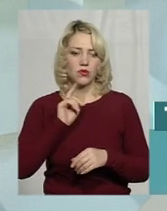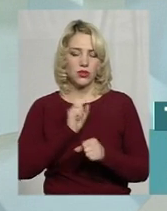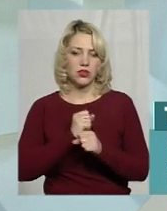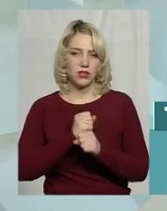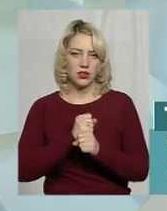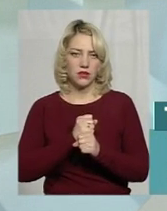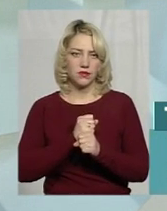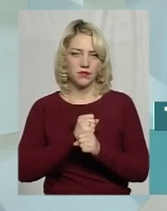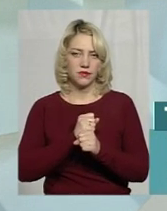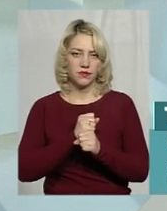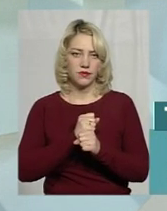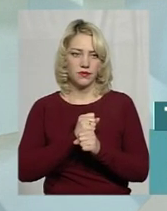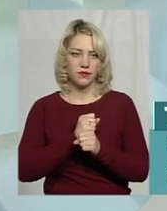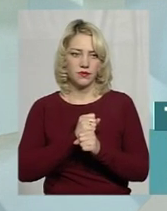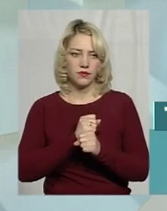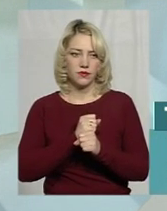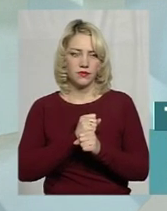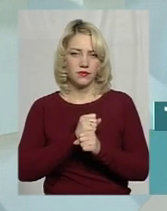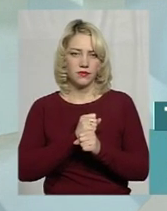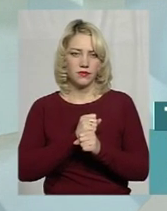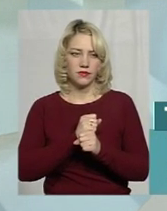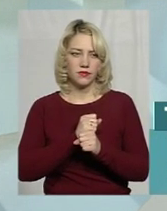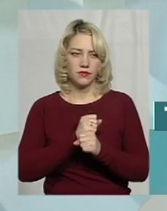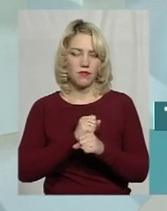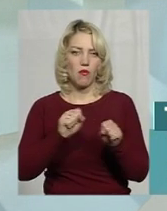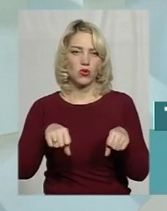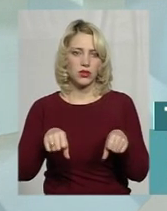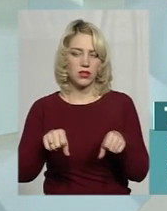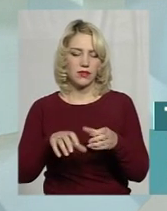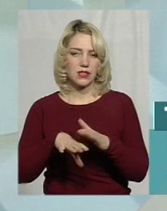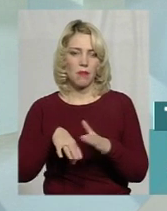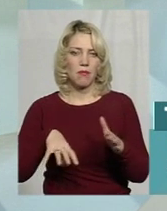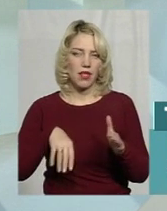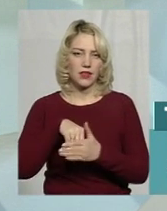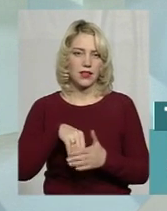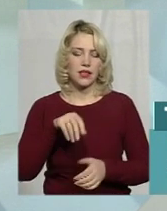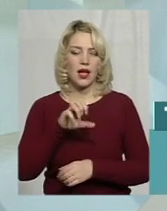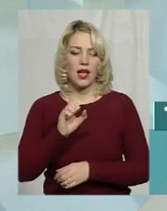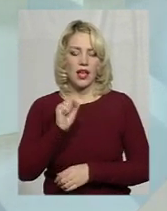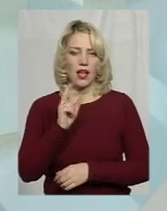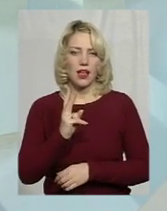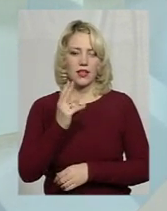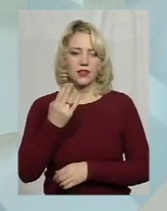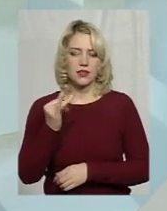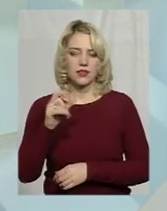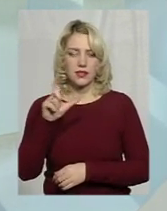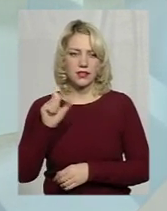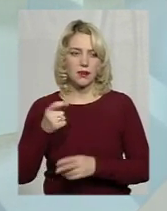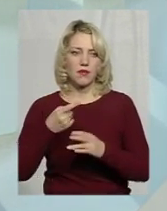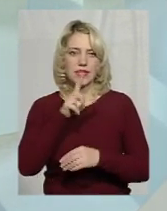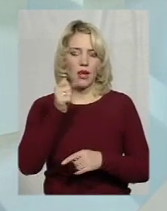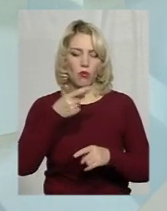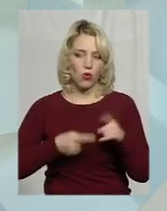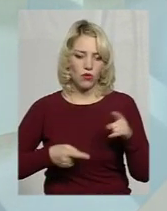можливість сплатити аксиз за половину до 22 лютого. То люди якраз цим,